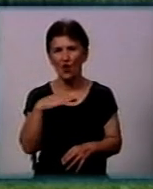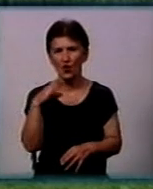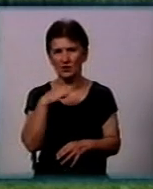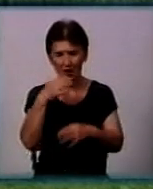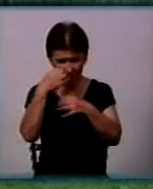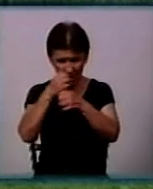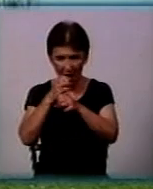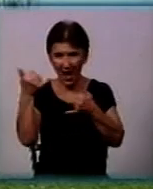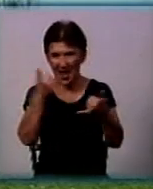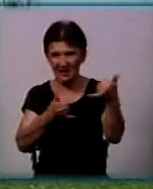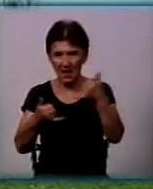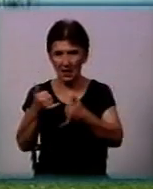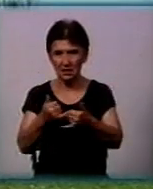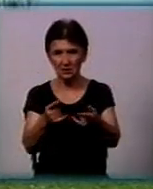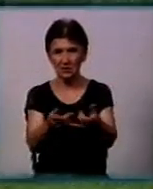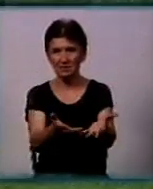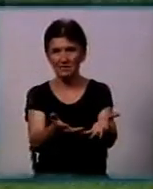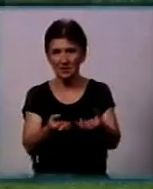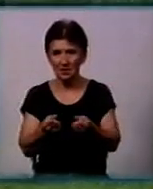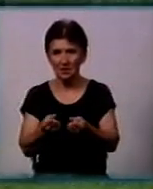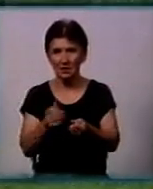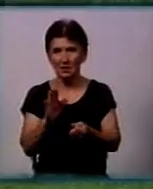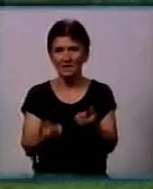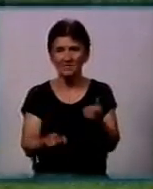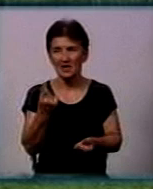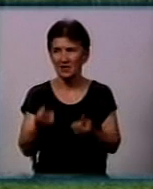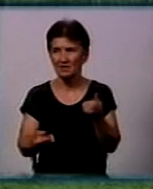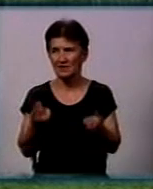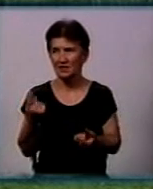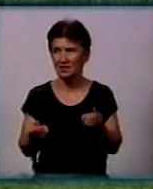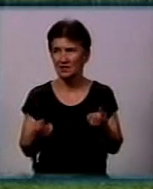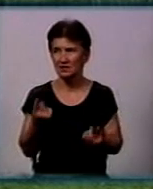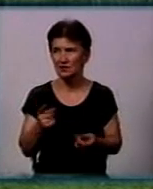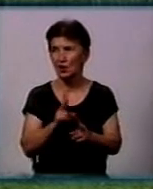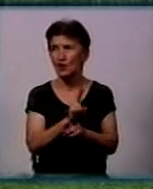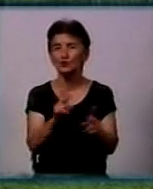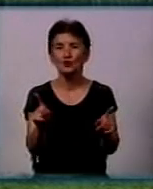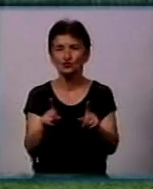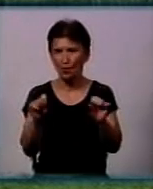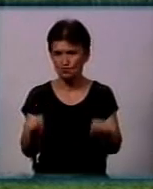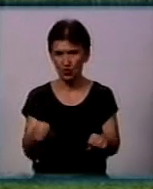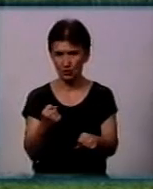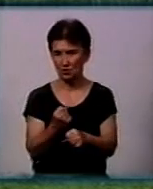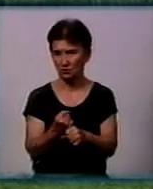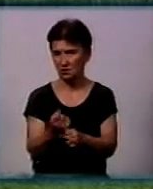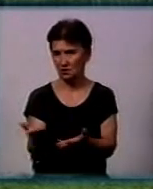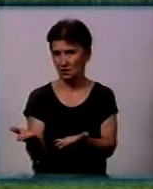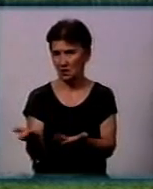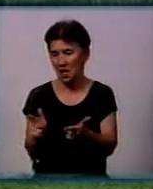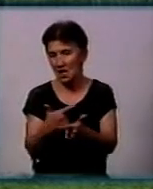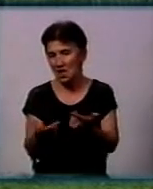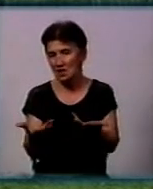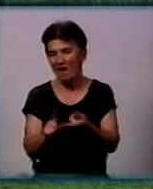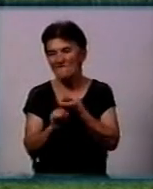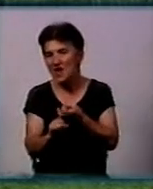риби, будуть проводитися, виявляти, хто це могло зробити. Ілі це вірус риби,